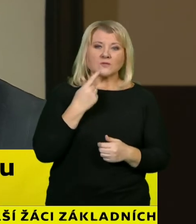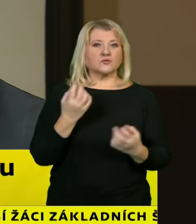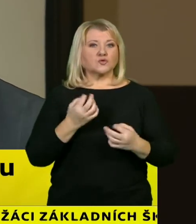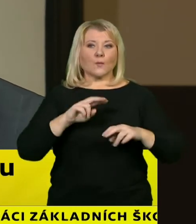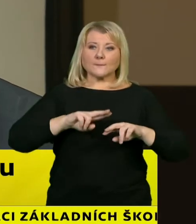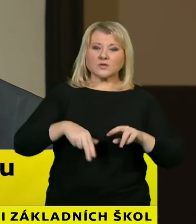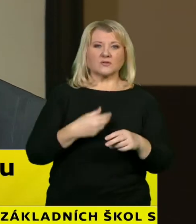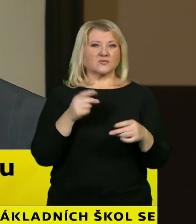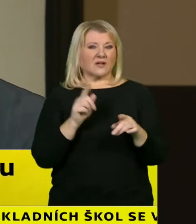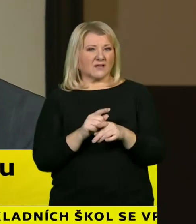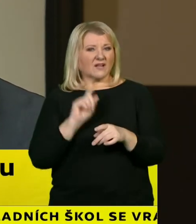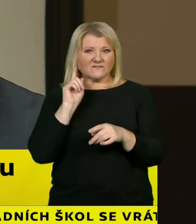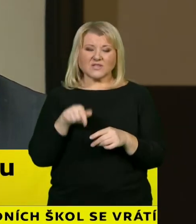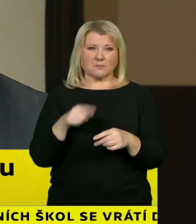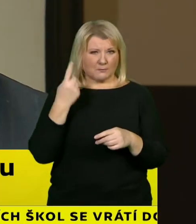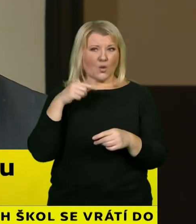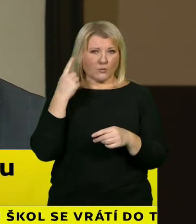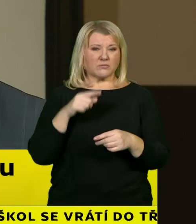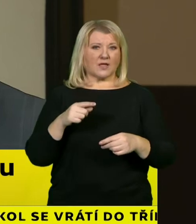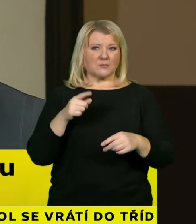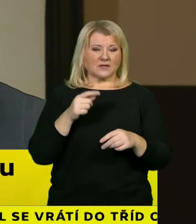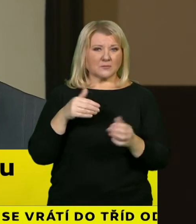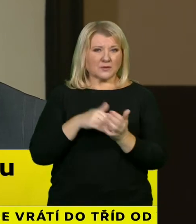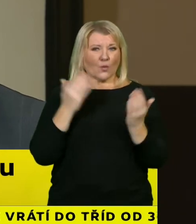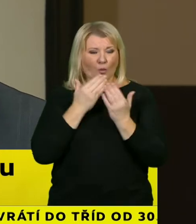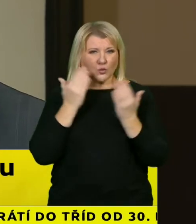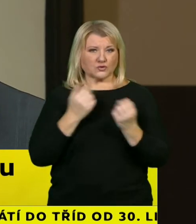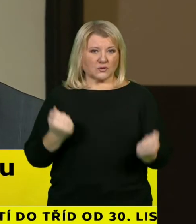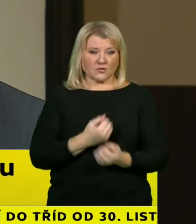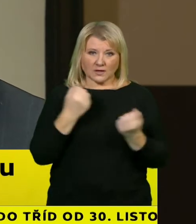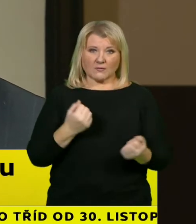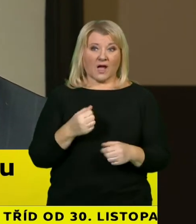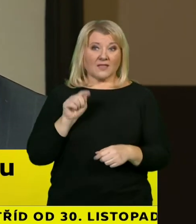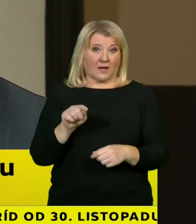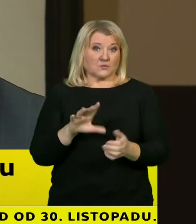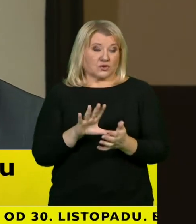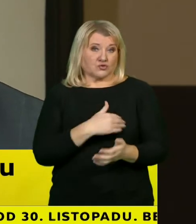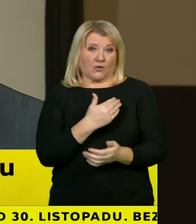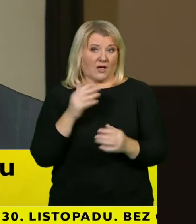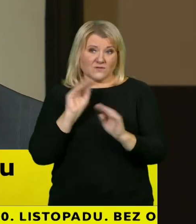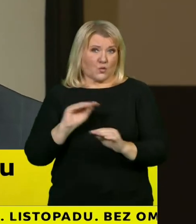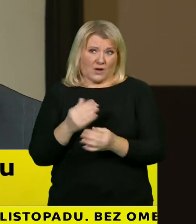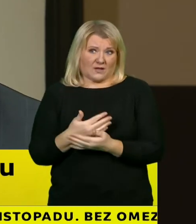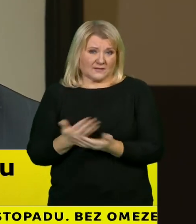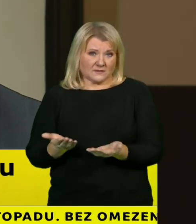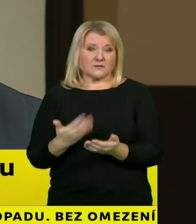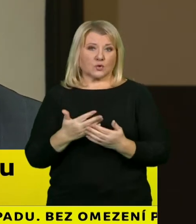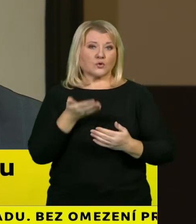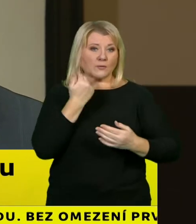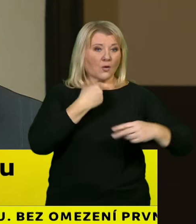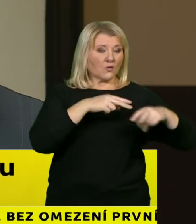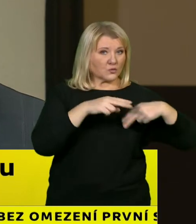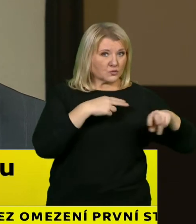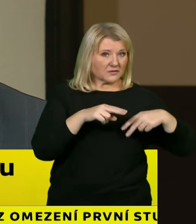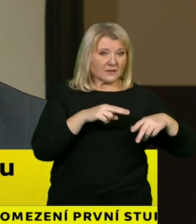každý den chybí, tak na středních školách, kde v tuto chvíli žádná výuka neprobíhá, tak po konzultacích jsme schopni, když